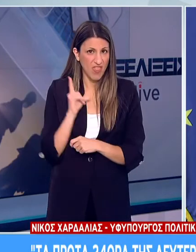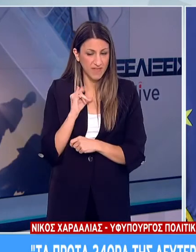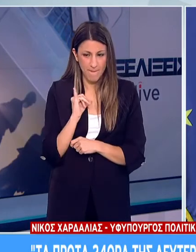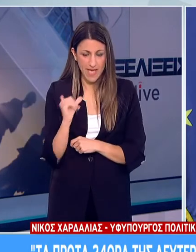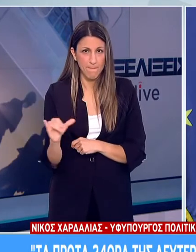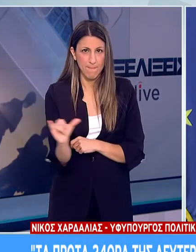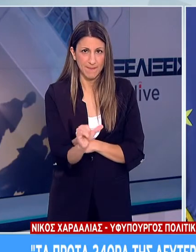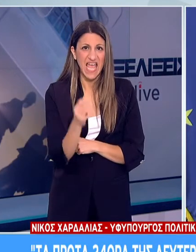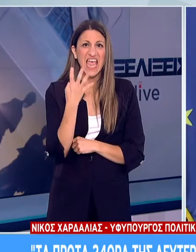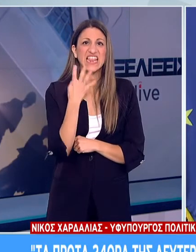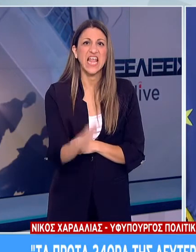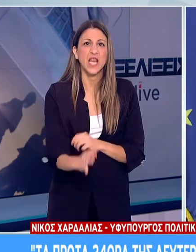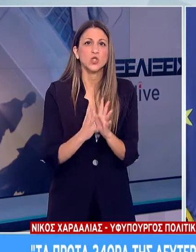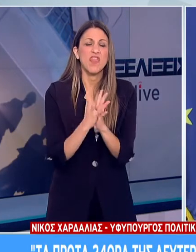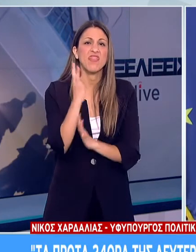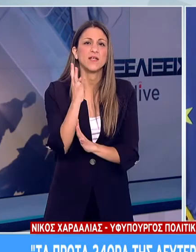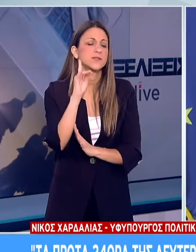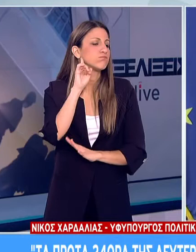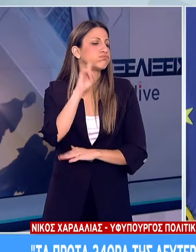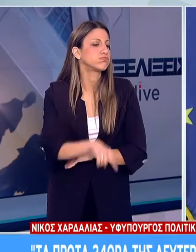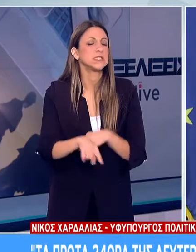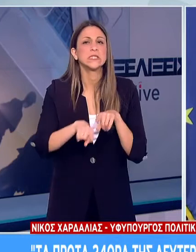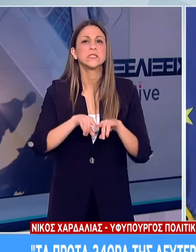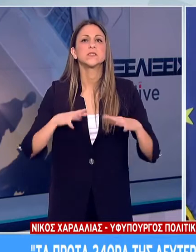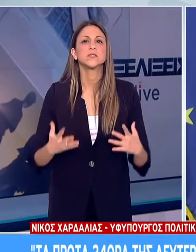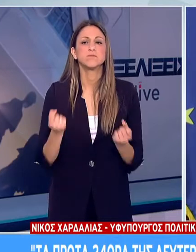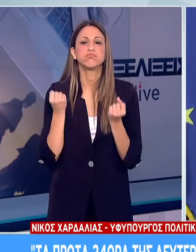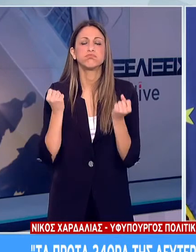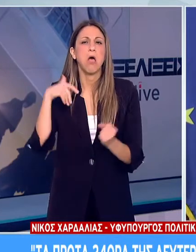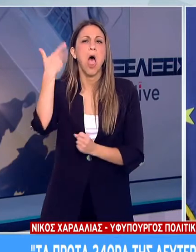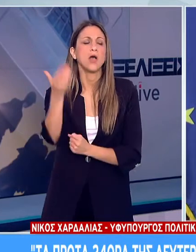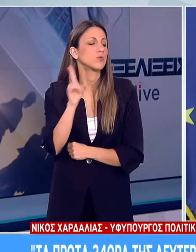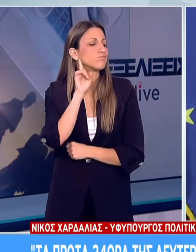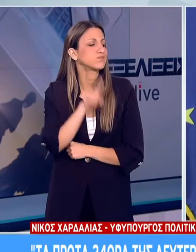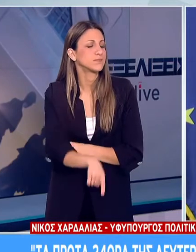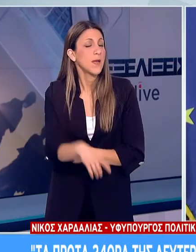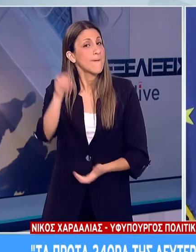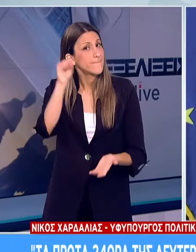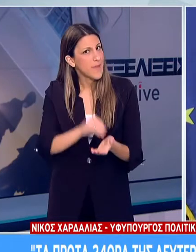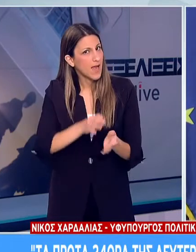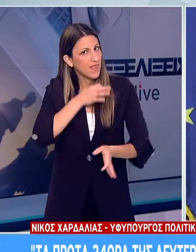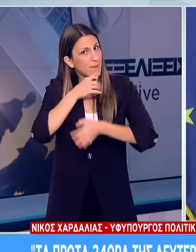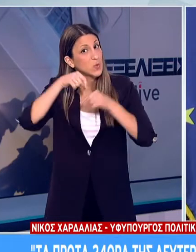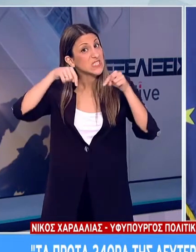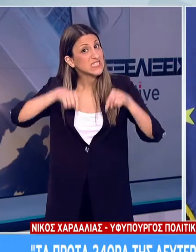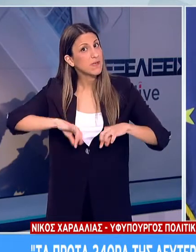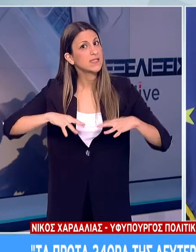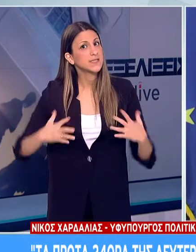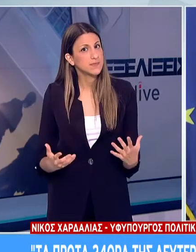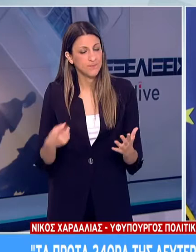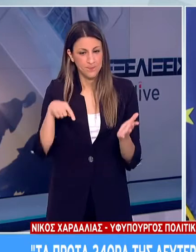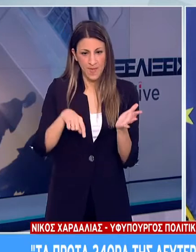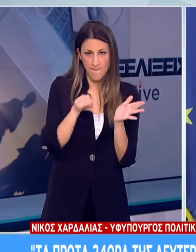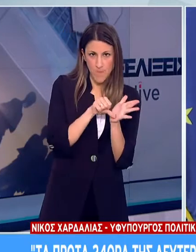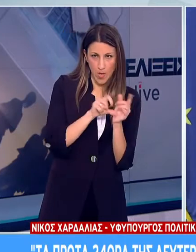414 παραβάσεις που αφορούν μη προβλεπόμενες μετακινήσεις, θα ήθελα να επαναλάβω και σήμερα ότι η κίνηση μεταξύ